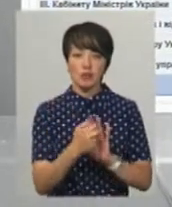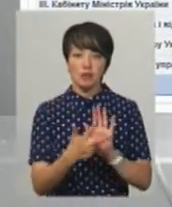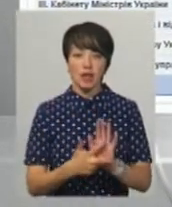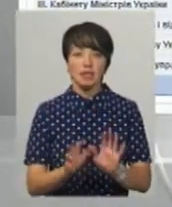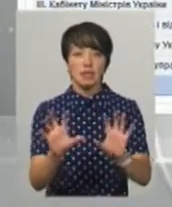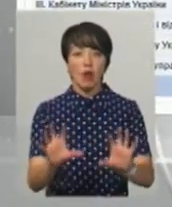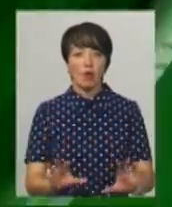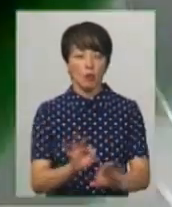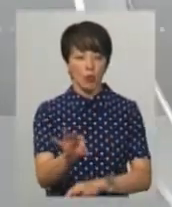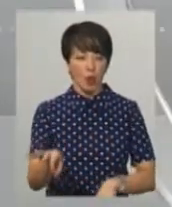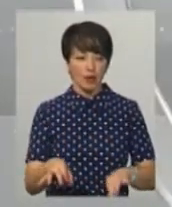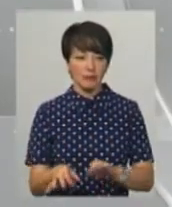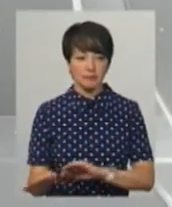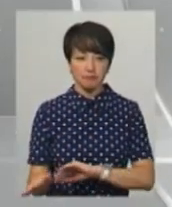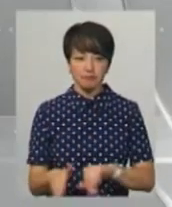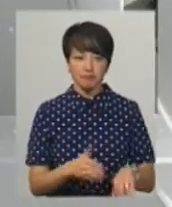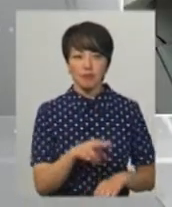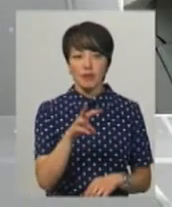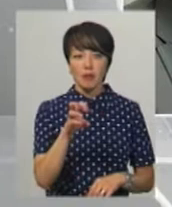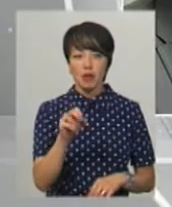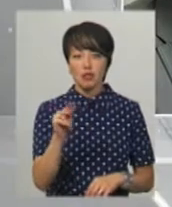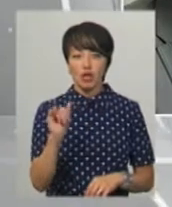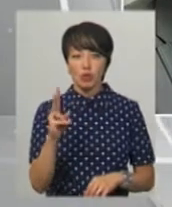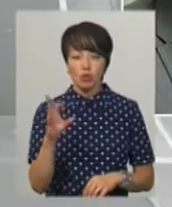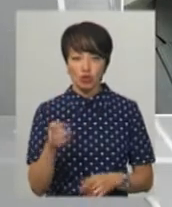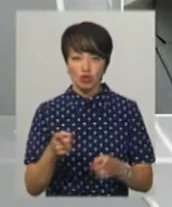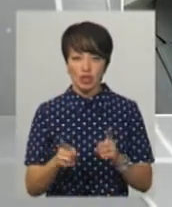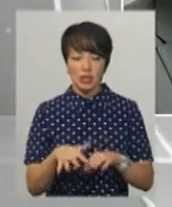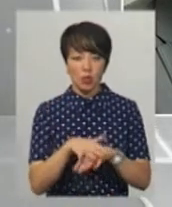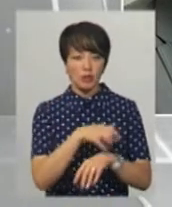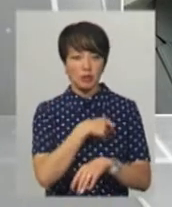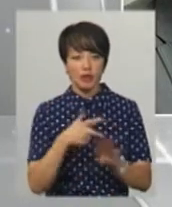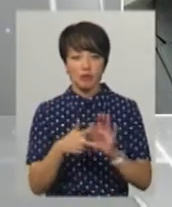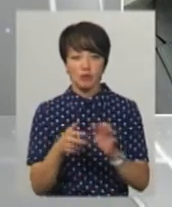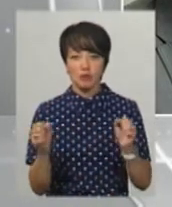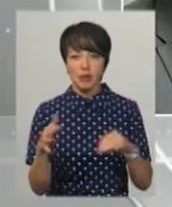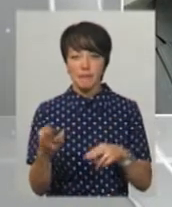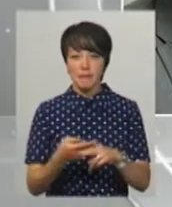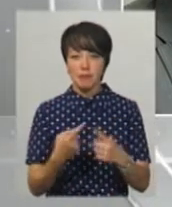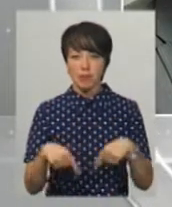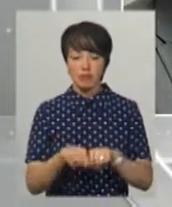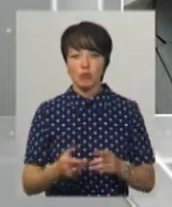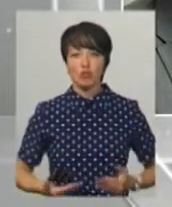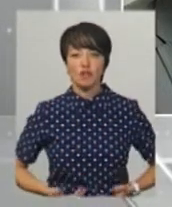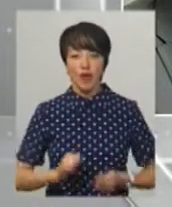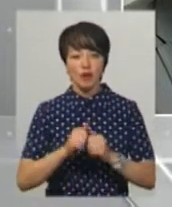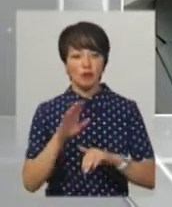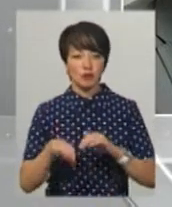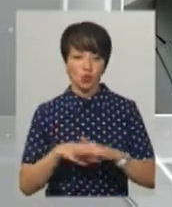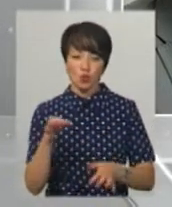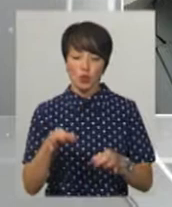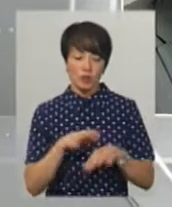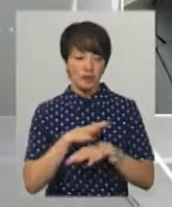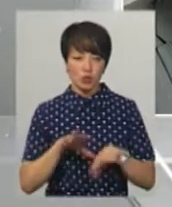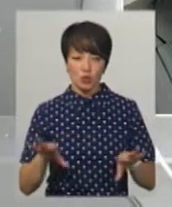законопроектів. Володимир Мельниченко – чинний народний депутат восьмого скликання безпартійний. Проживає у Кам'янці-Подільському. Судимість